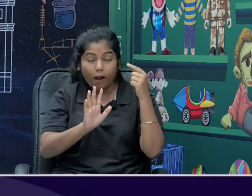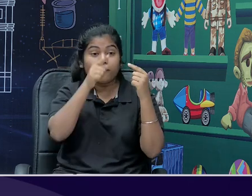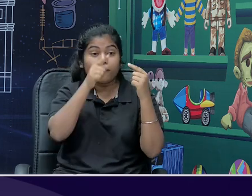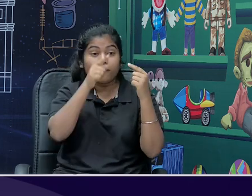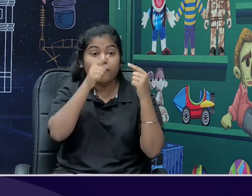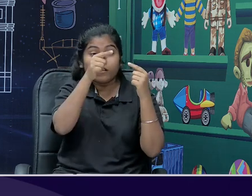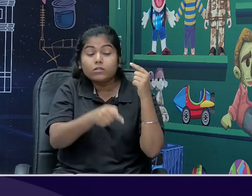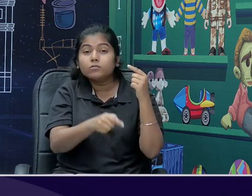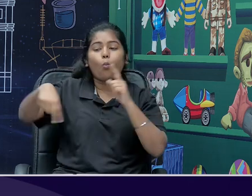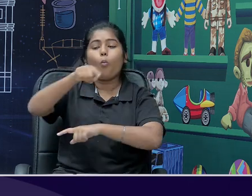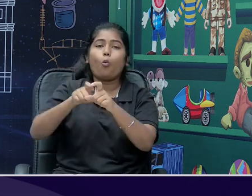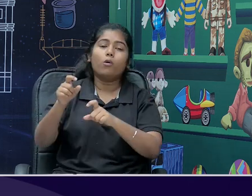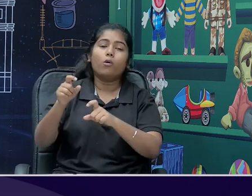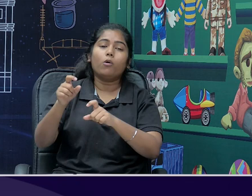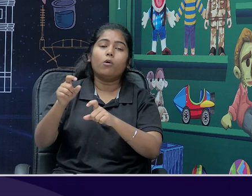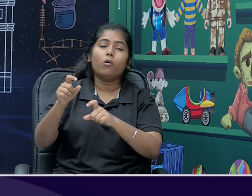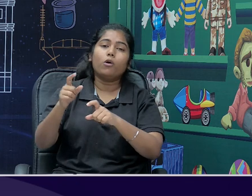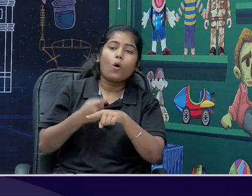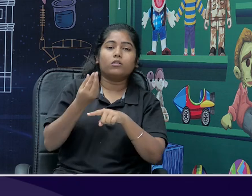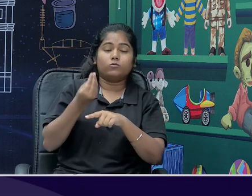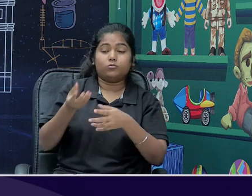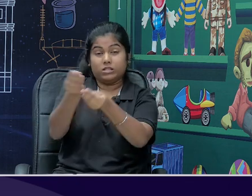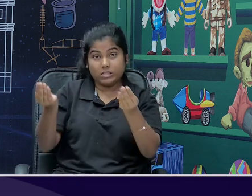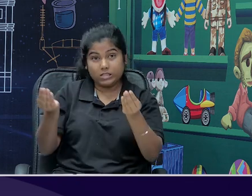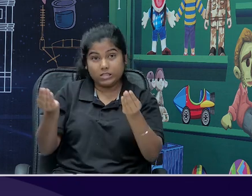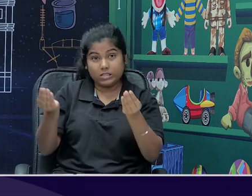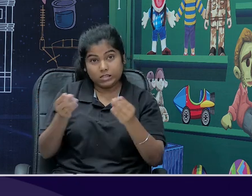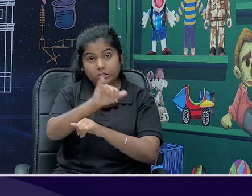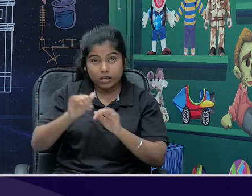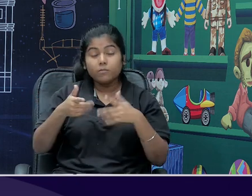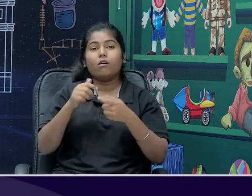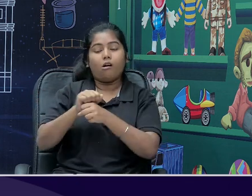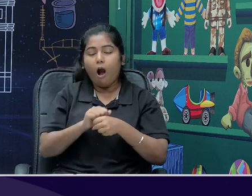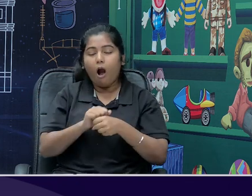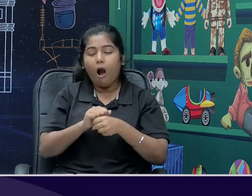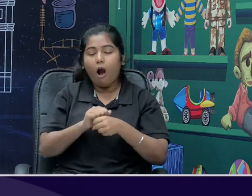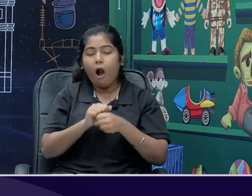country's goals which have set our